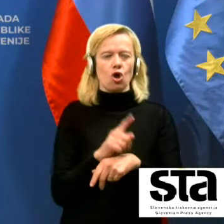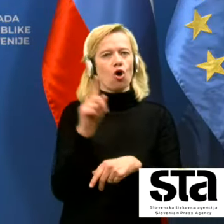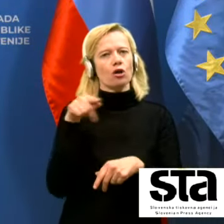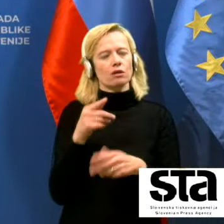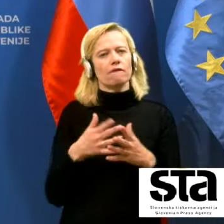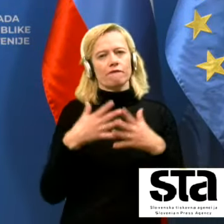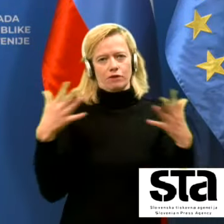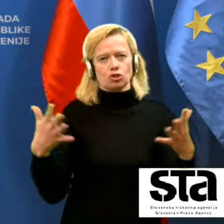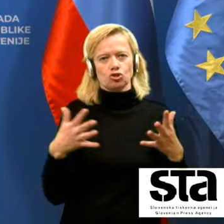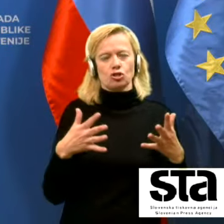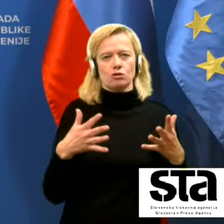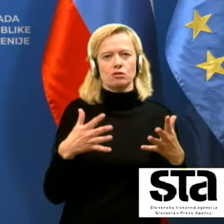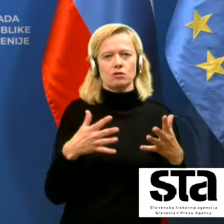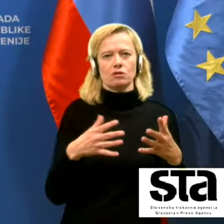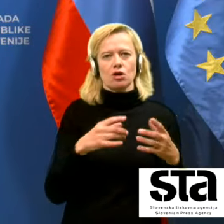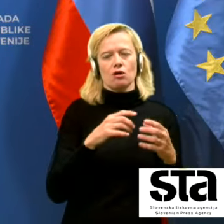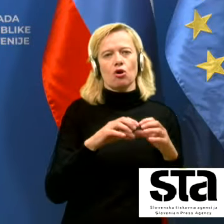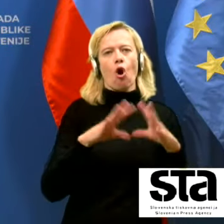v večji količini.